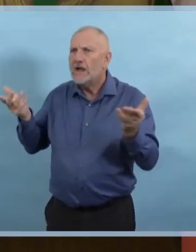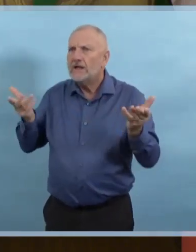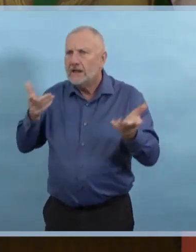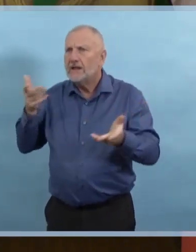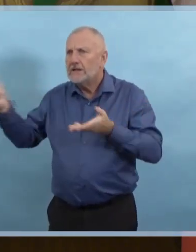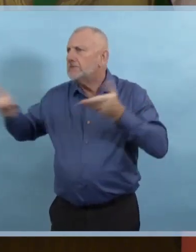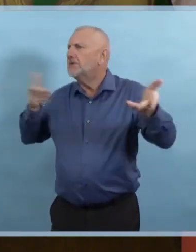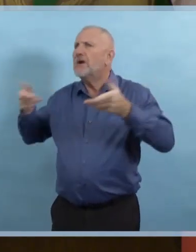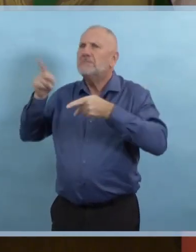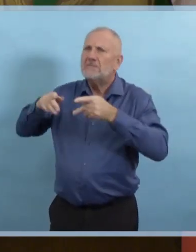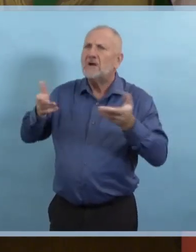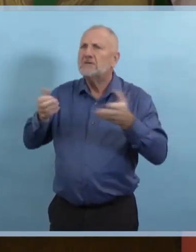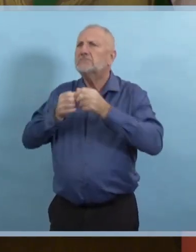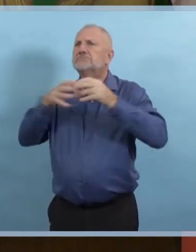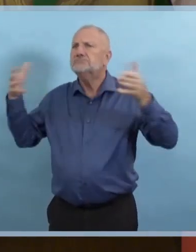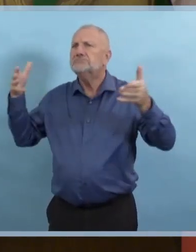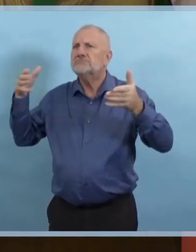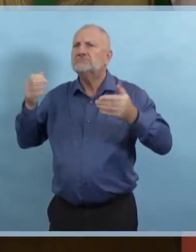bien ce qui arrive lorsqu'on fait cela.